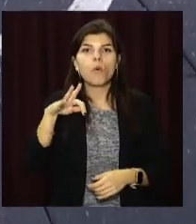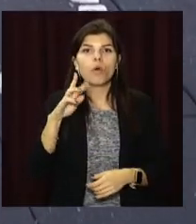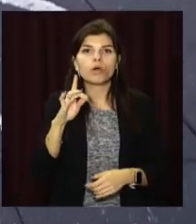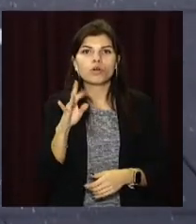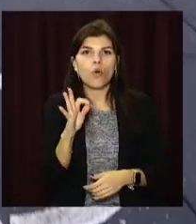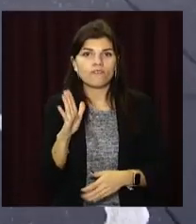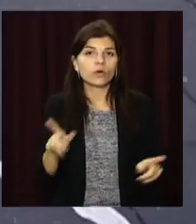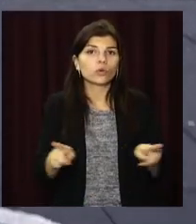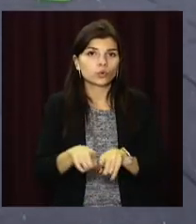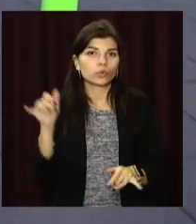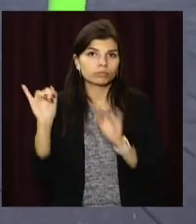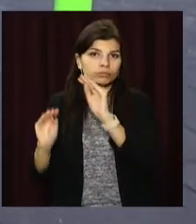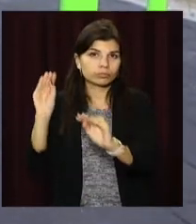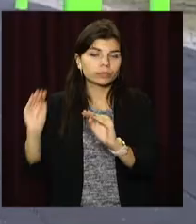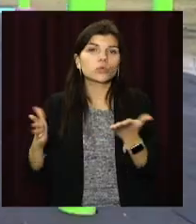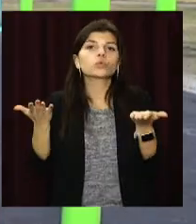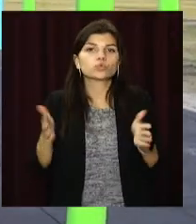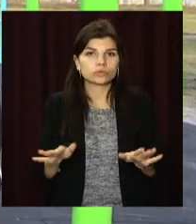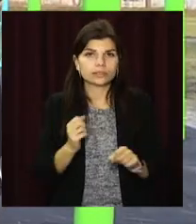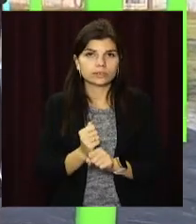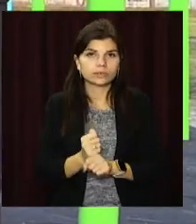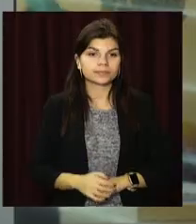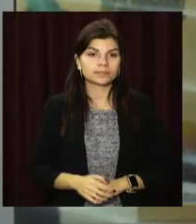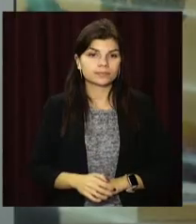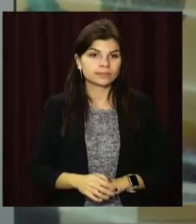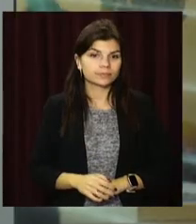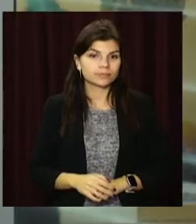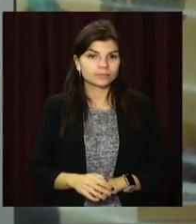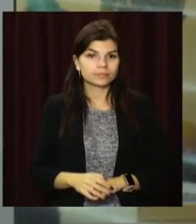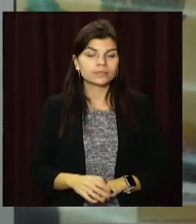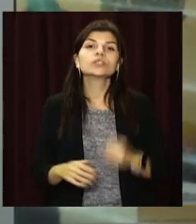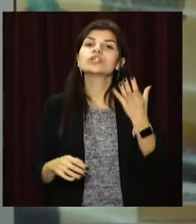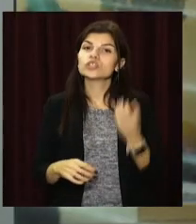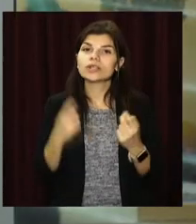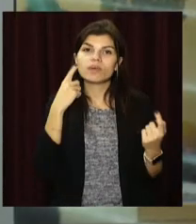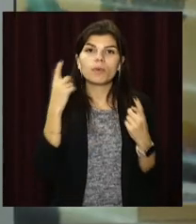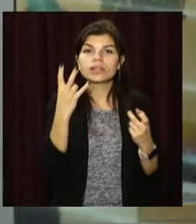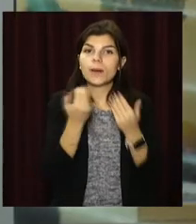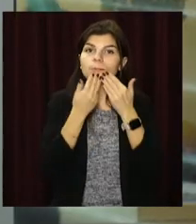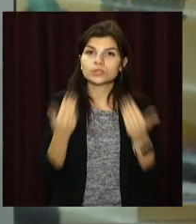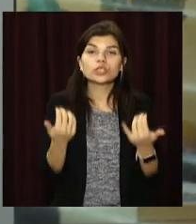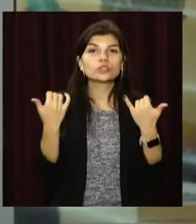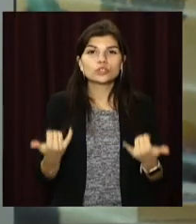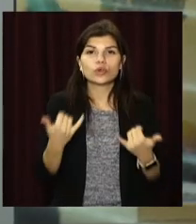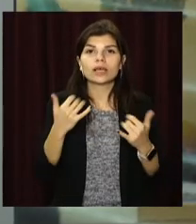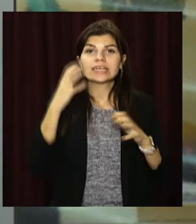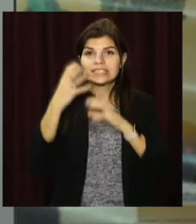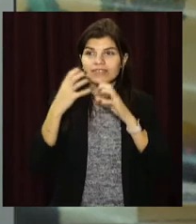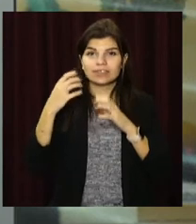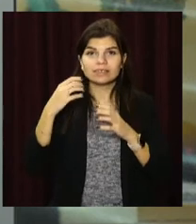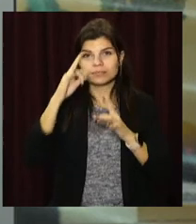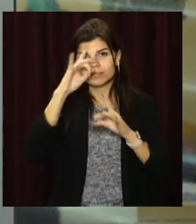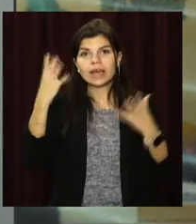громаді. Галина Ізмайлова, ОПЕН-ЮЗ, телеканал «Відкритий». І ще інформація наостанок. Сьогодні світ відзначає